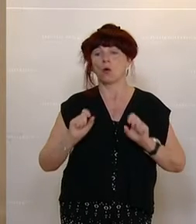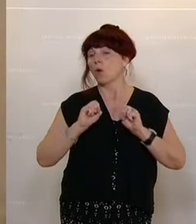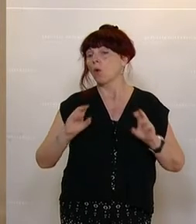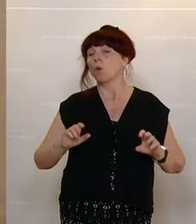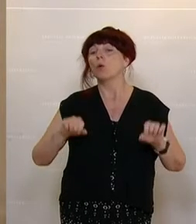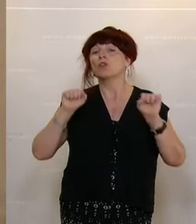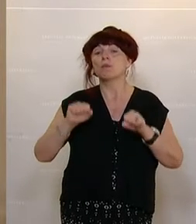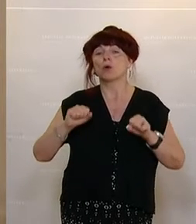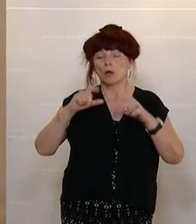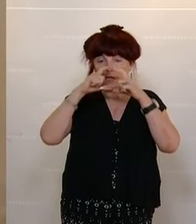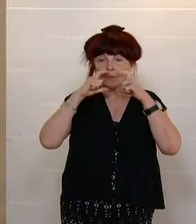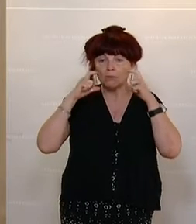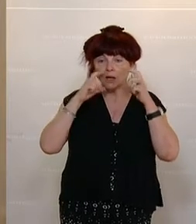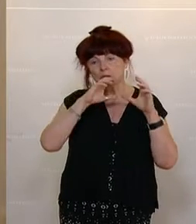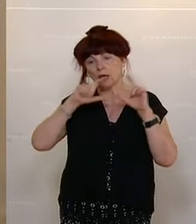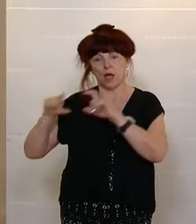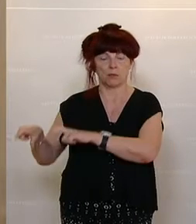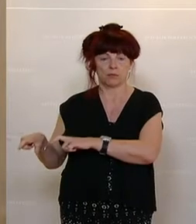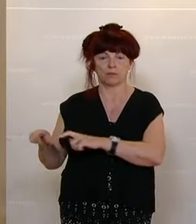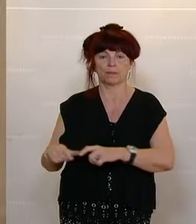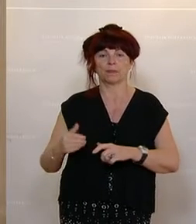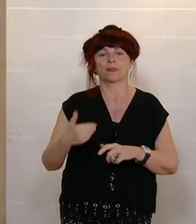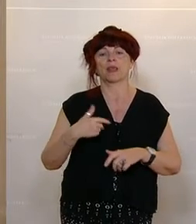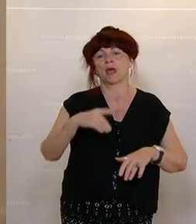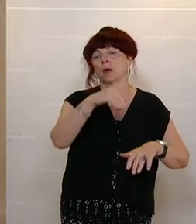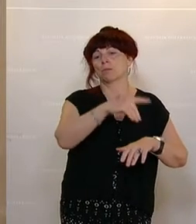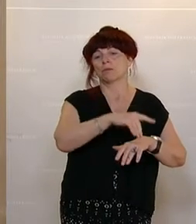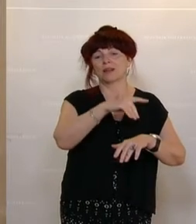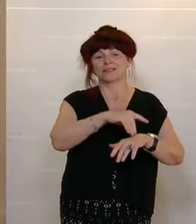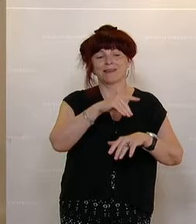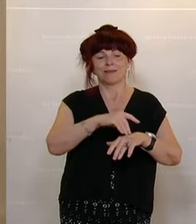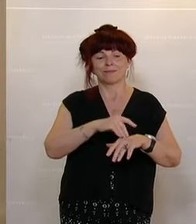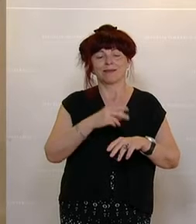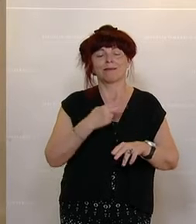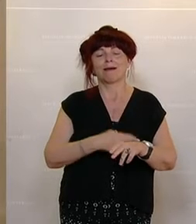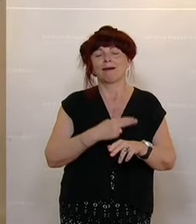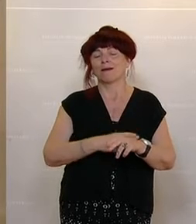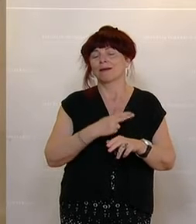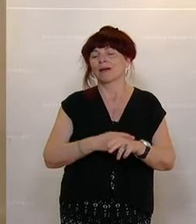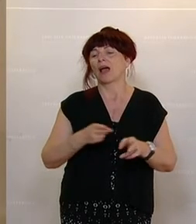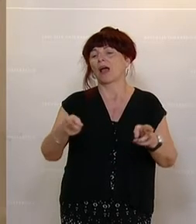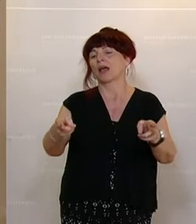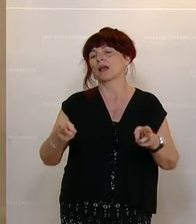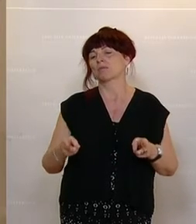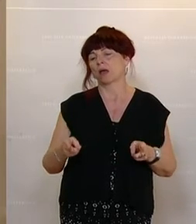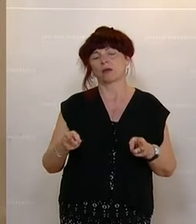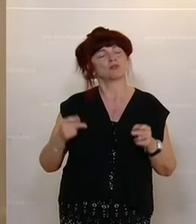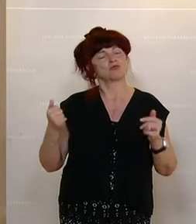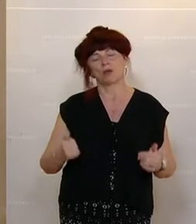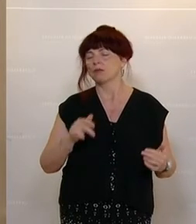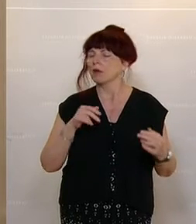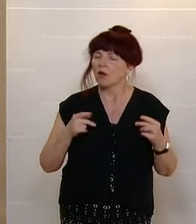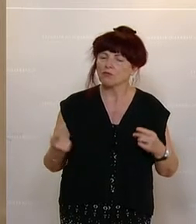die Maske abzunehmen. Direkt am Patienten, am Krankenbett, ständig im persönlichen Kontakt, wie es bei